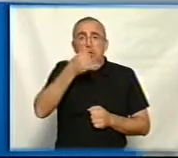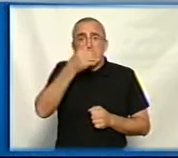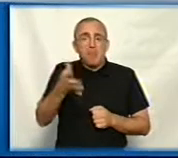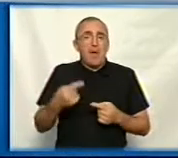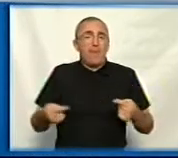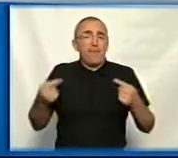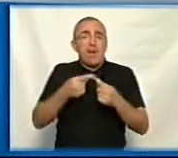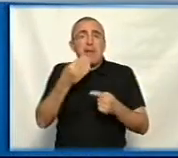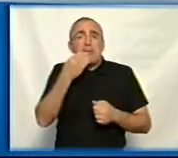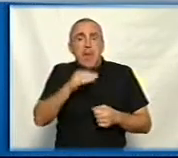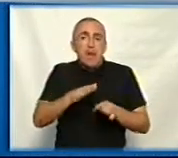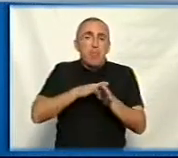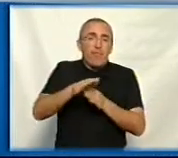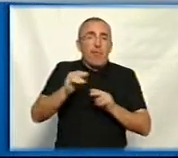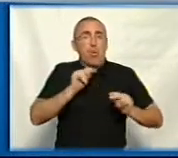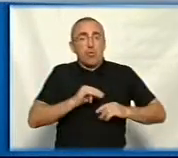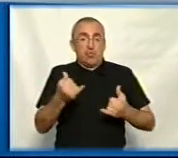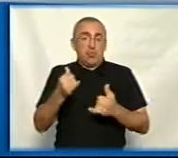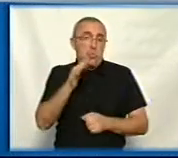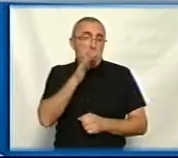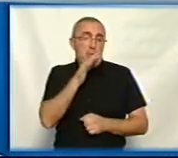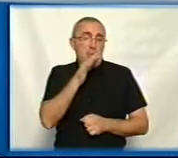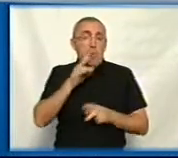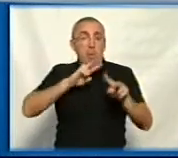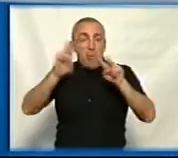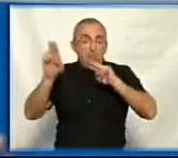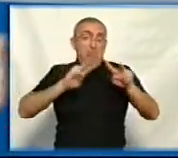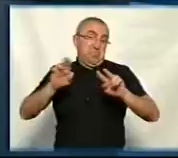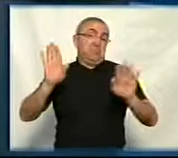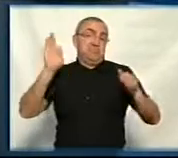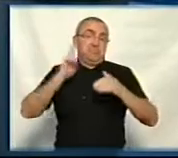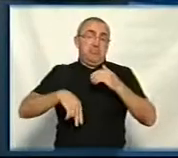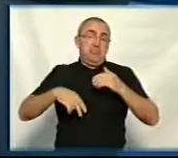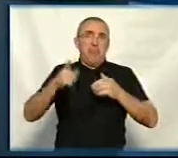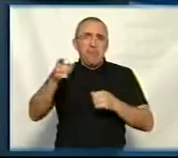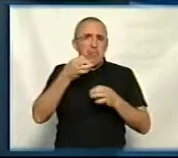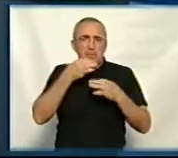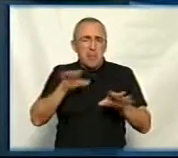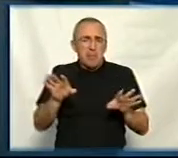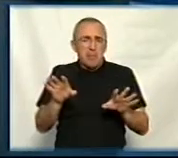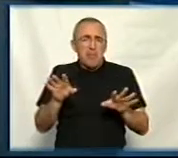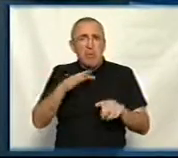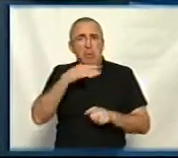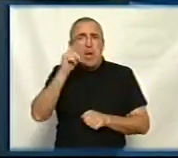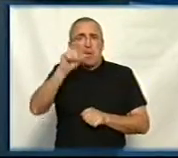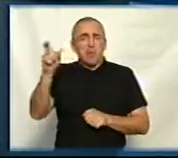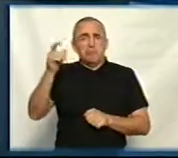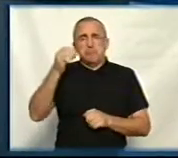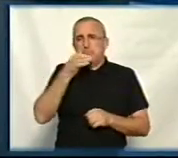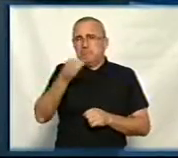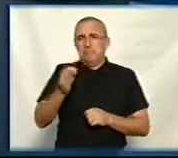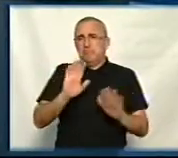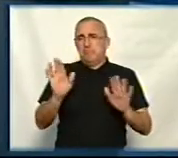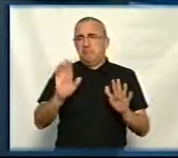визначити якість проведених робіт і до сьогоднішнього моменту. Тобто обрізали і обрізали. Вам не подобається? Є багато людей, які скажуть ні,